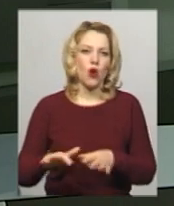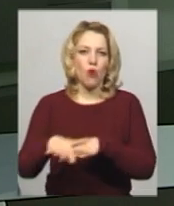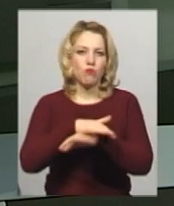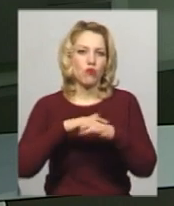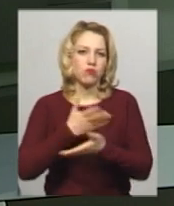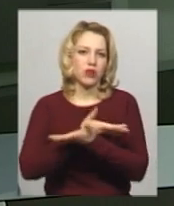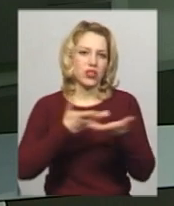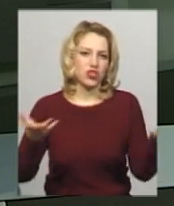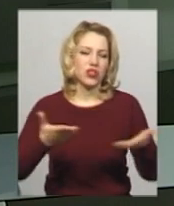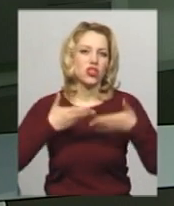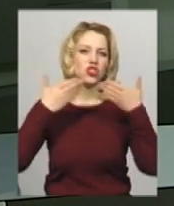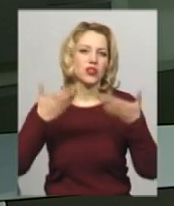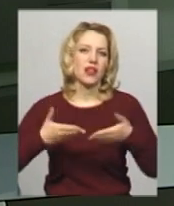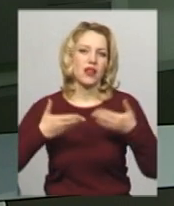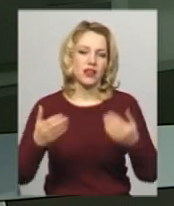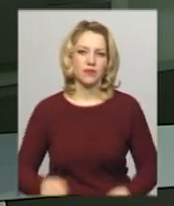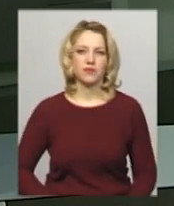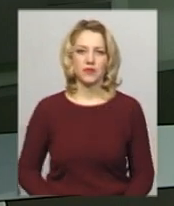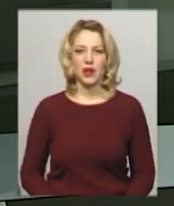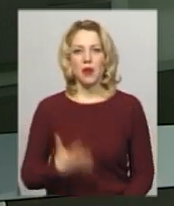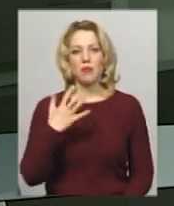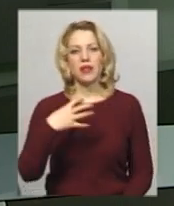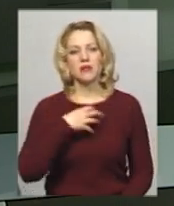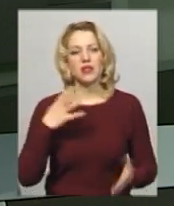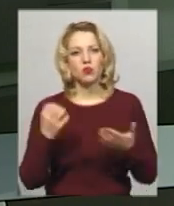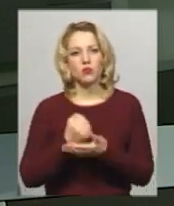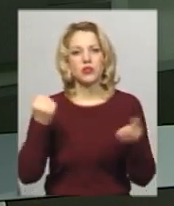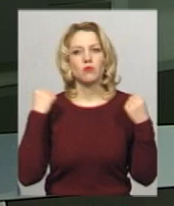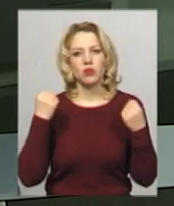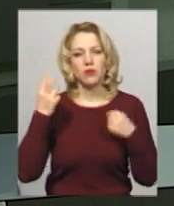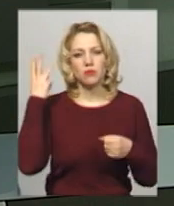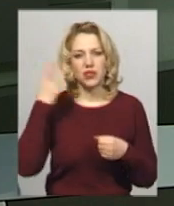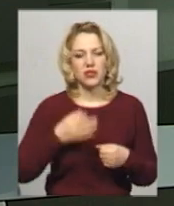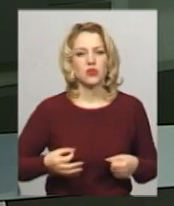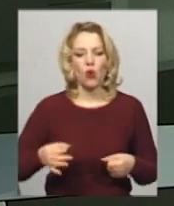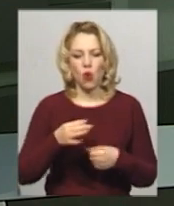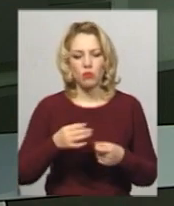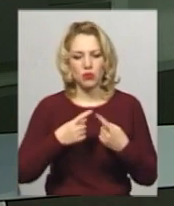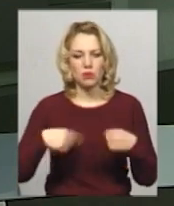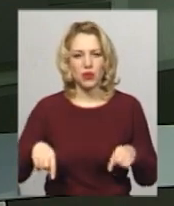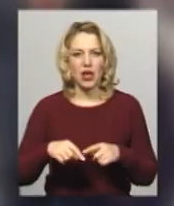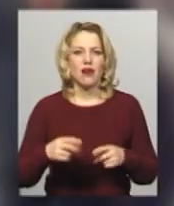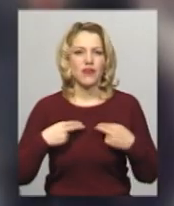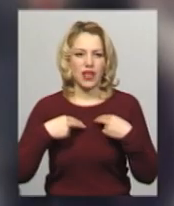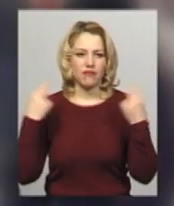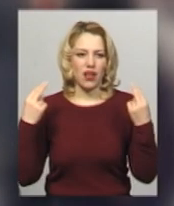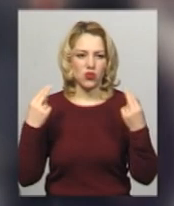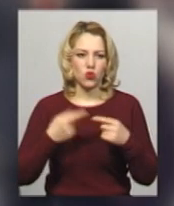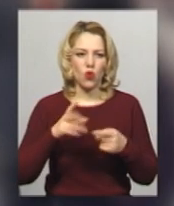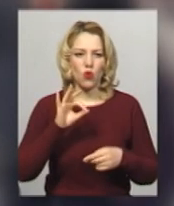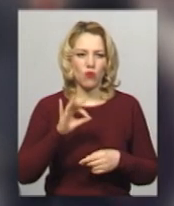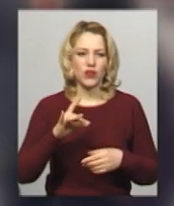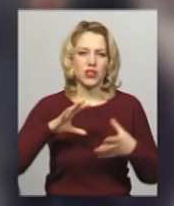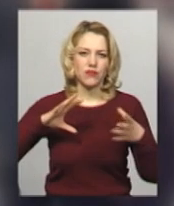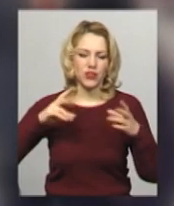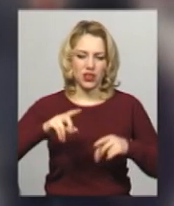Анастасія Олексюк. П'ять медалей здобули спортсмени Хмельницького обласного підрозділу Федерації Теокондо-ВТ у фіналі